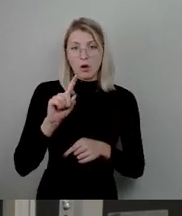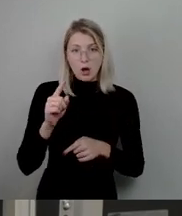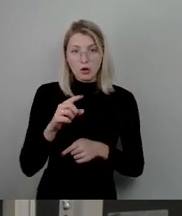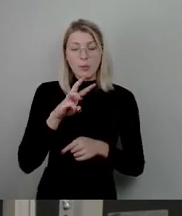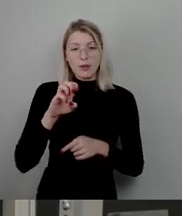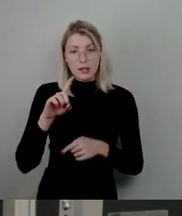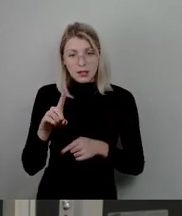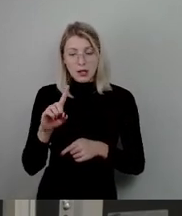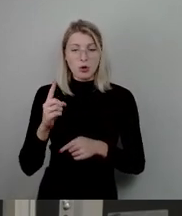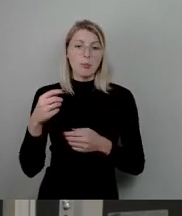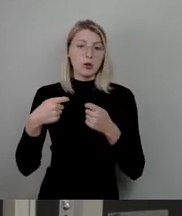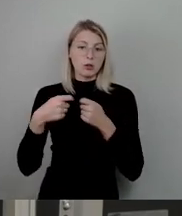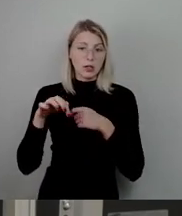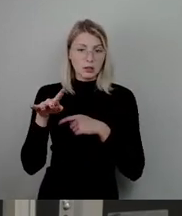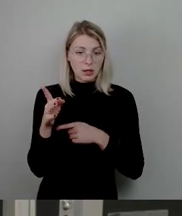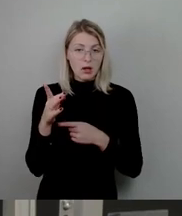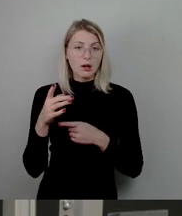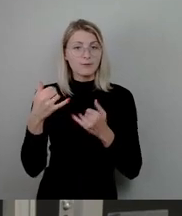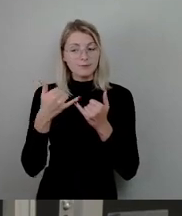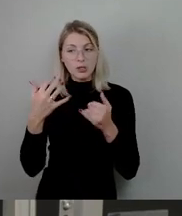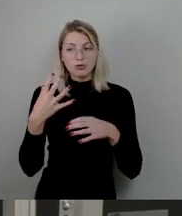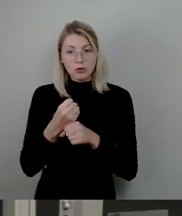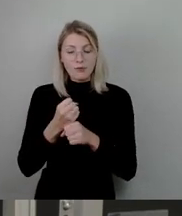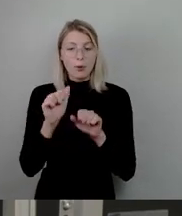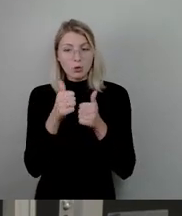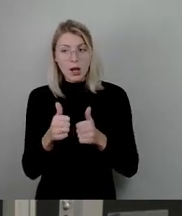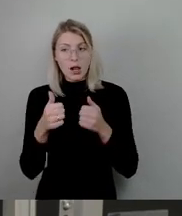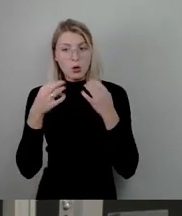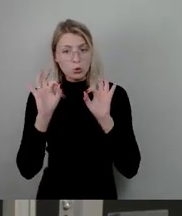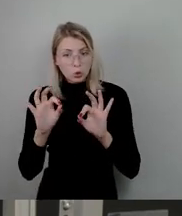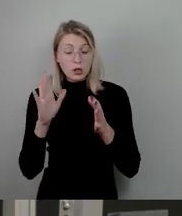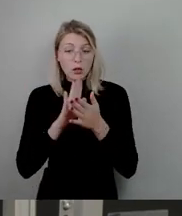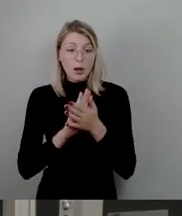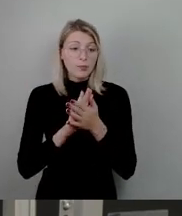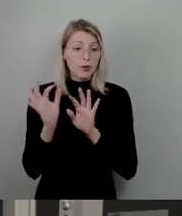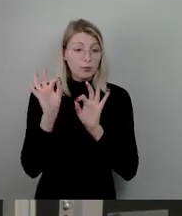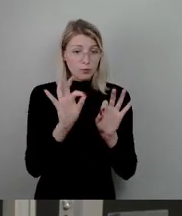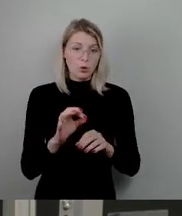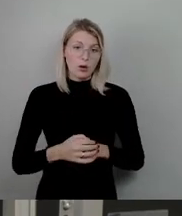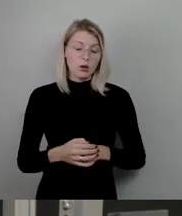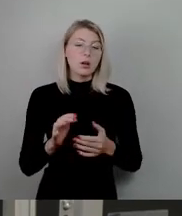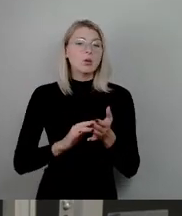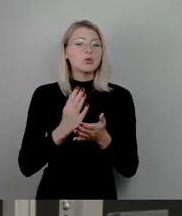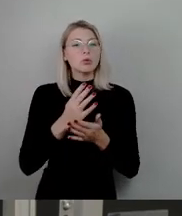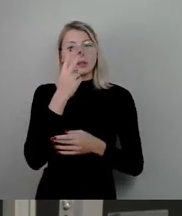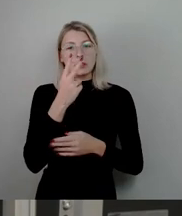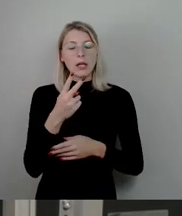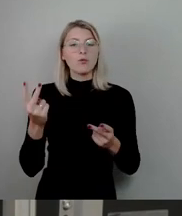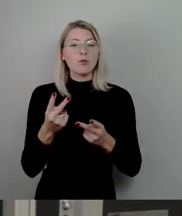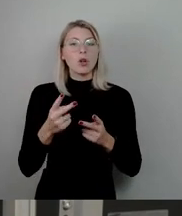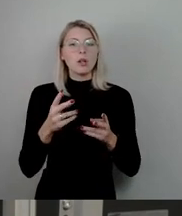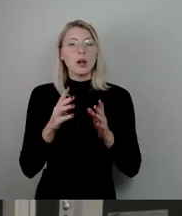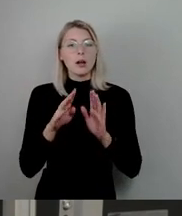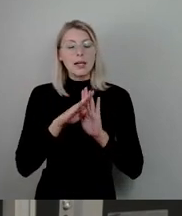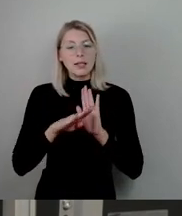es hinbekommen, dort tatsächlich zu einem guten Modell auch zu kommen, weil wir sehen das zum Beispiel bei der Förderrichtlinie zur Sanierung von